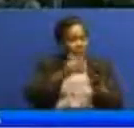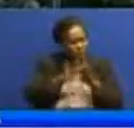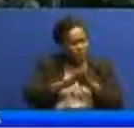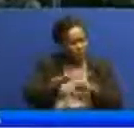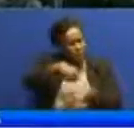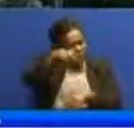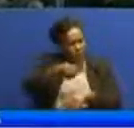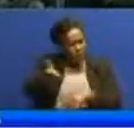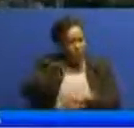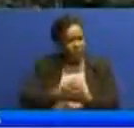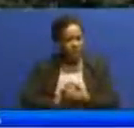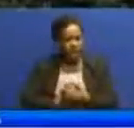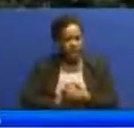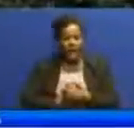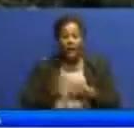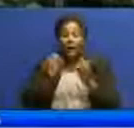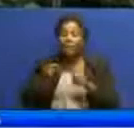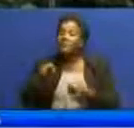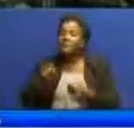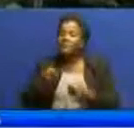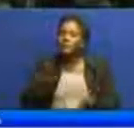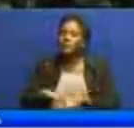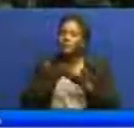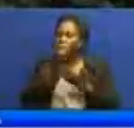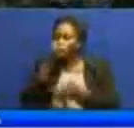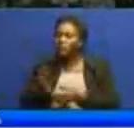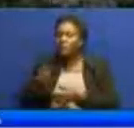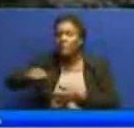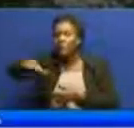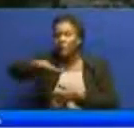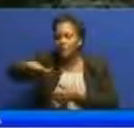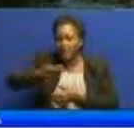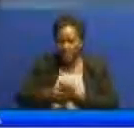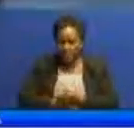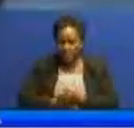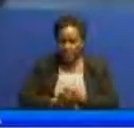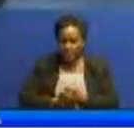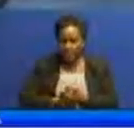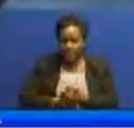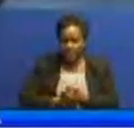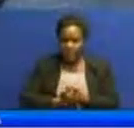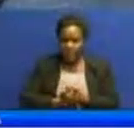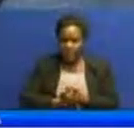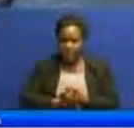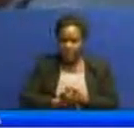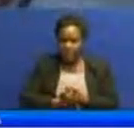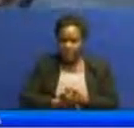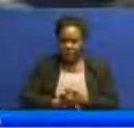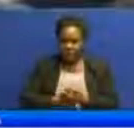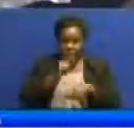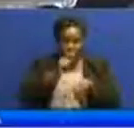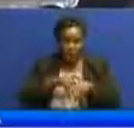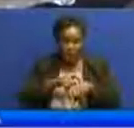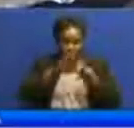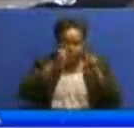lakini vinapelekea uchafuzo mazingira kama mifuko ya plastiki ambayo tumezuia wakati msako huo mkahi wa